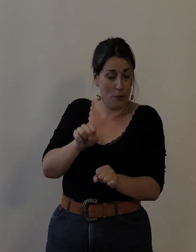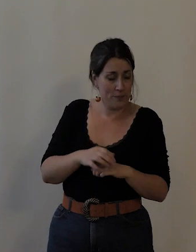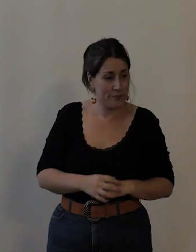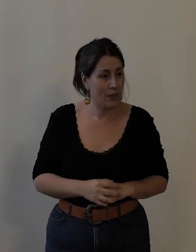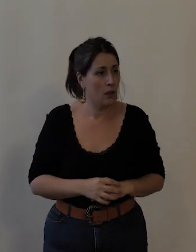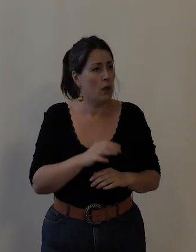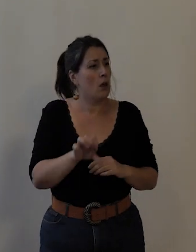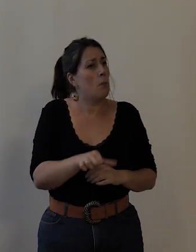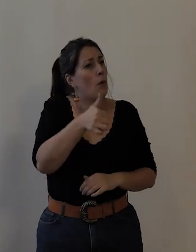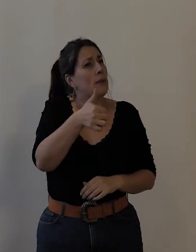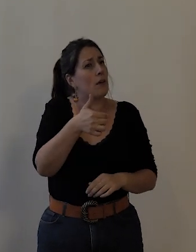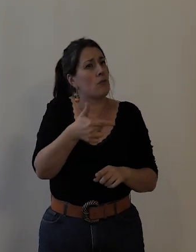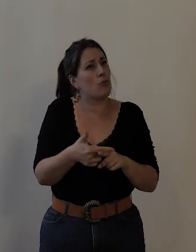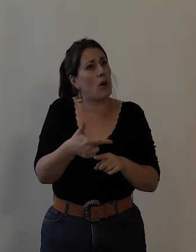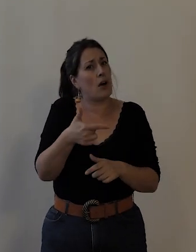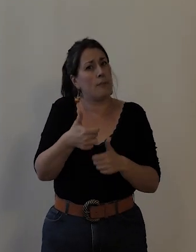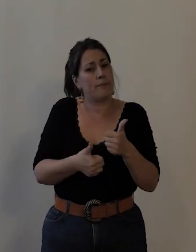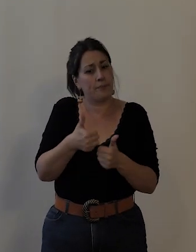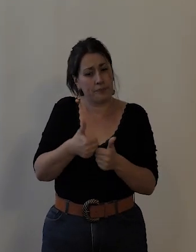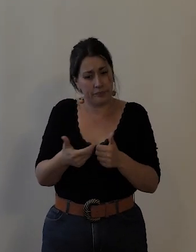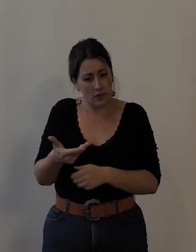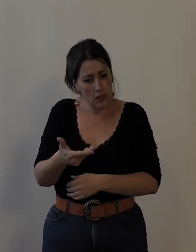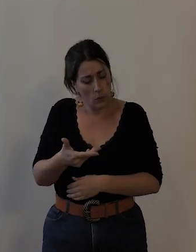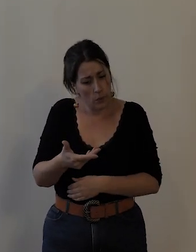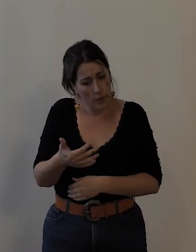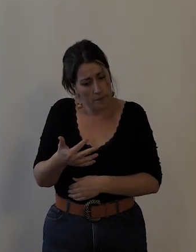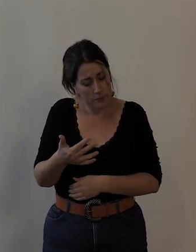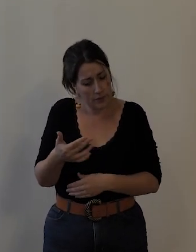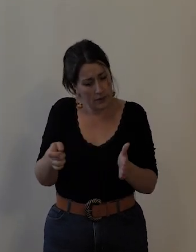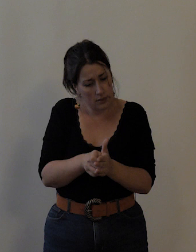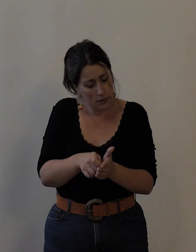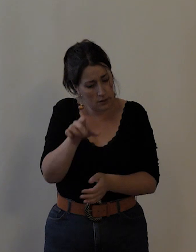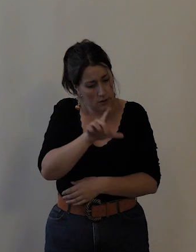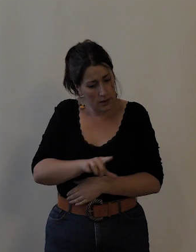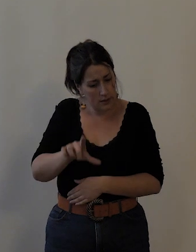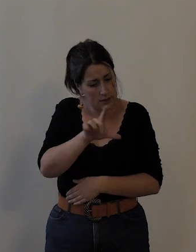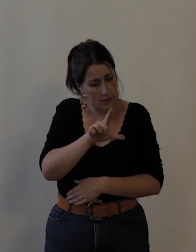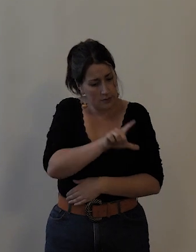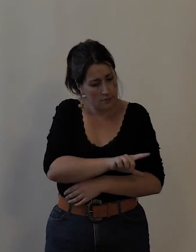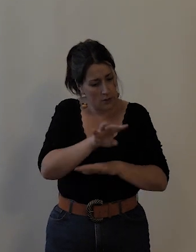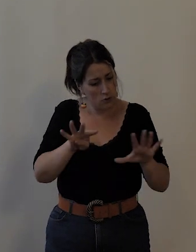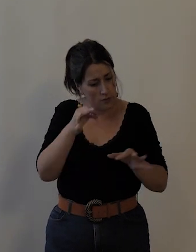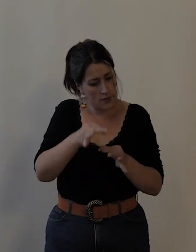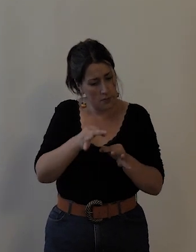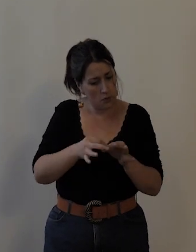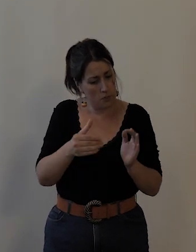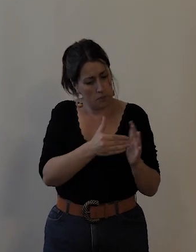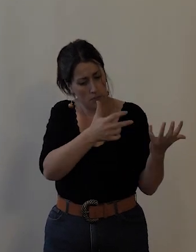ces épreuves cyclistes, c'est celle du lundi 29 septembre